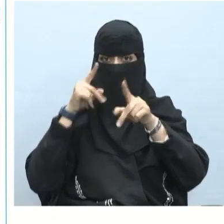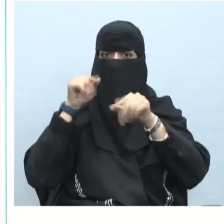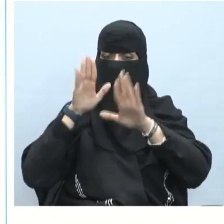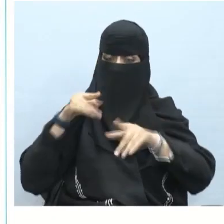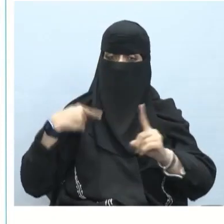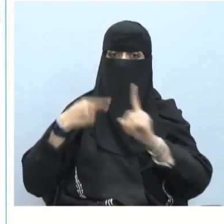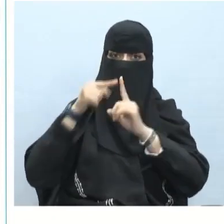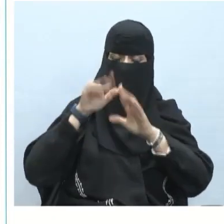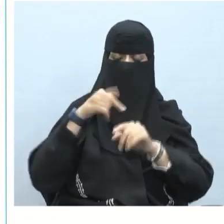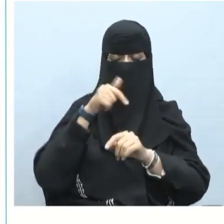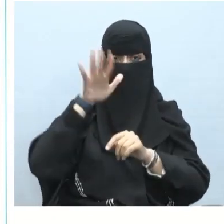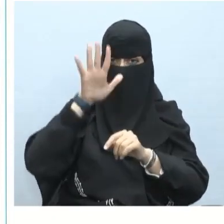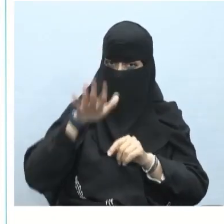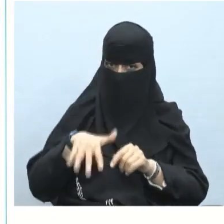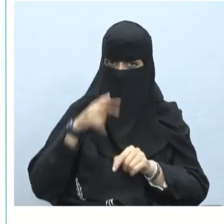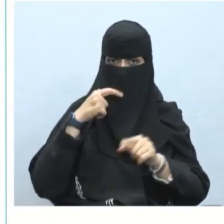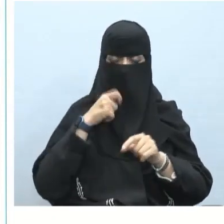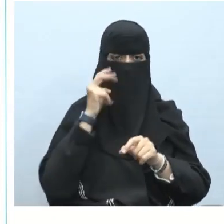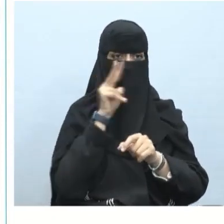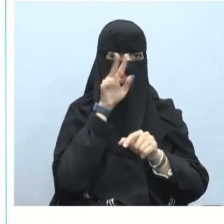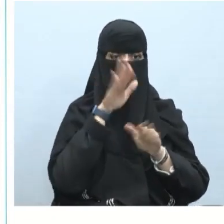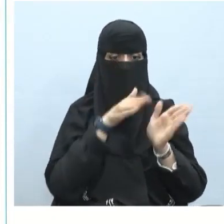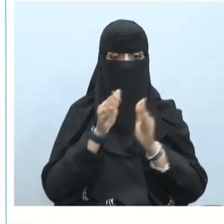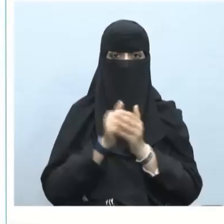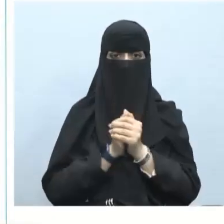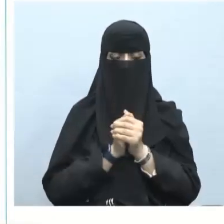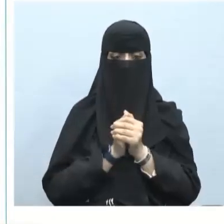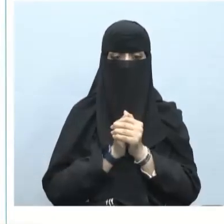وهو يكون الدرس كله معروضا هناك